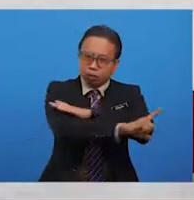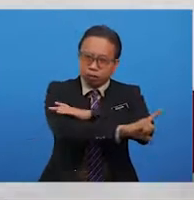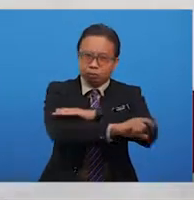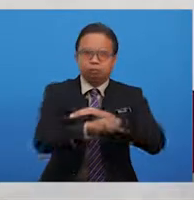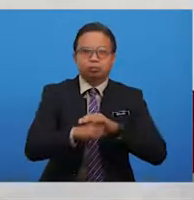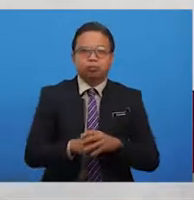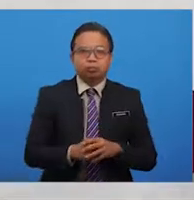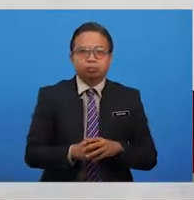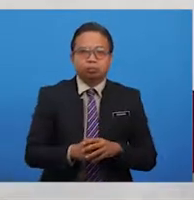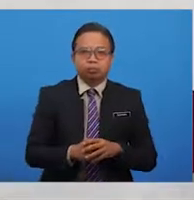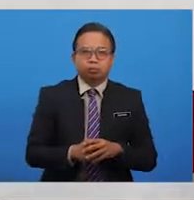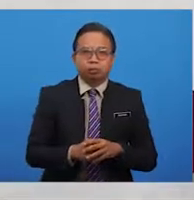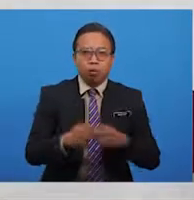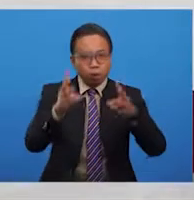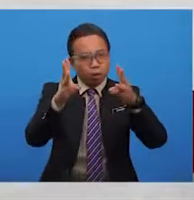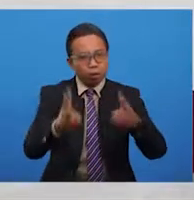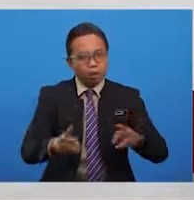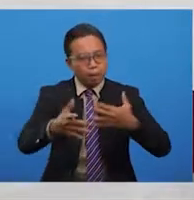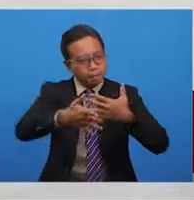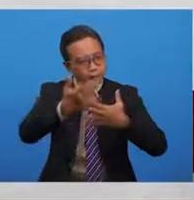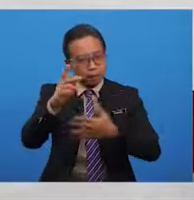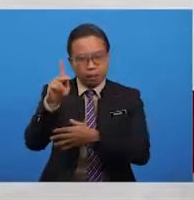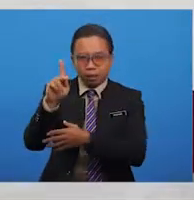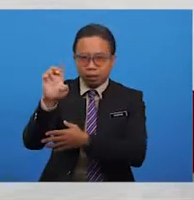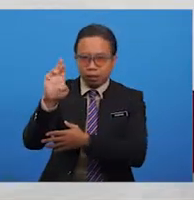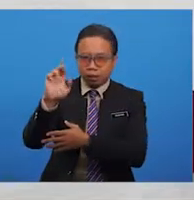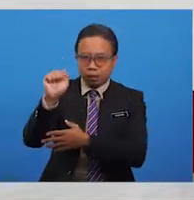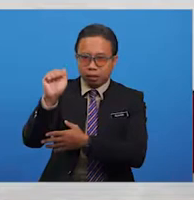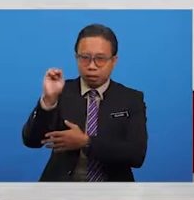sedang warga memanggilnya geramat.